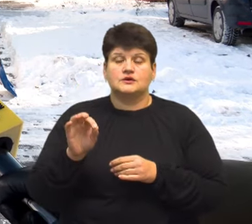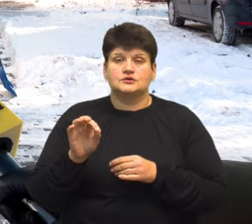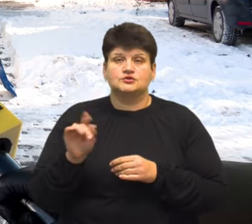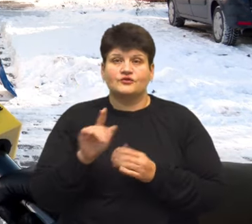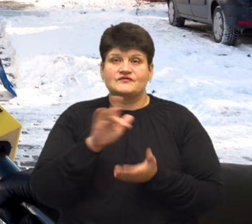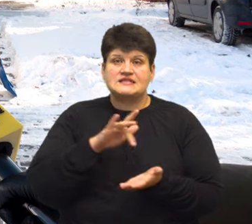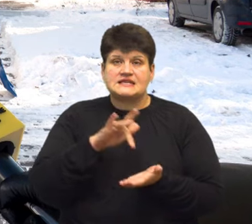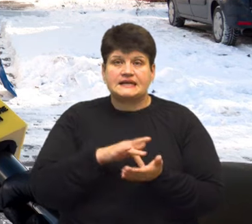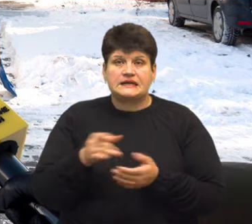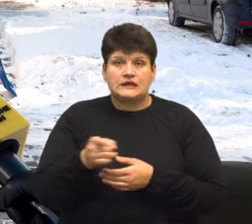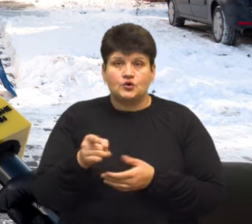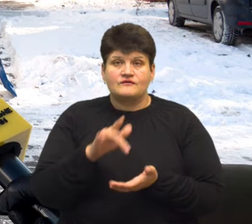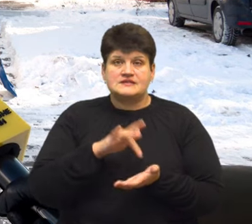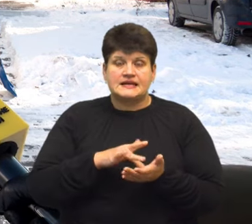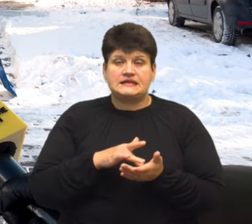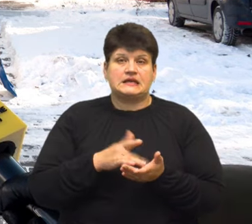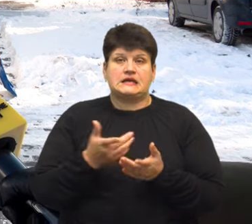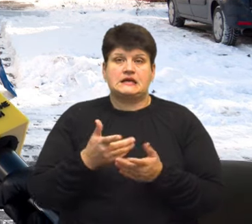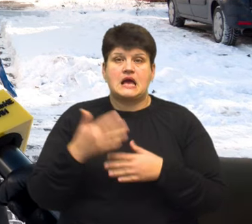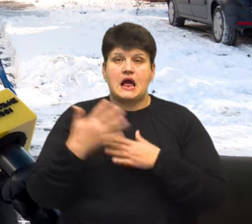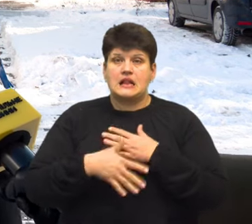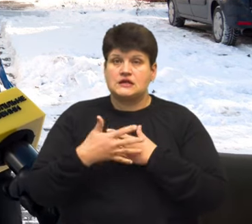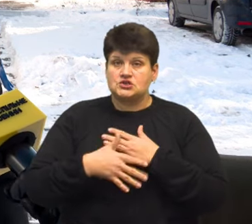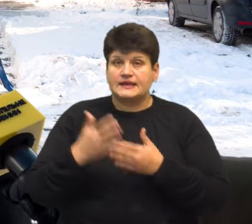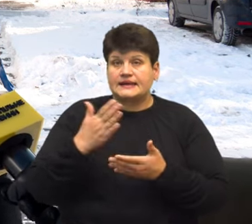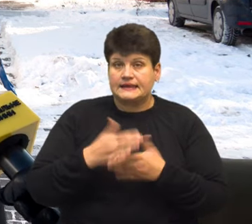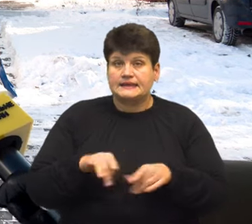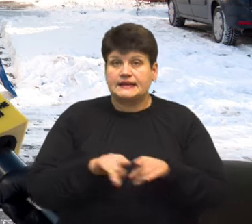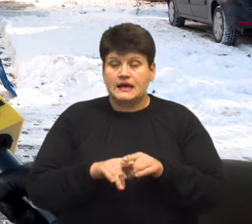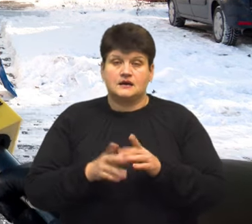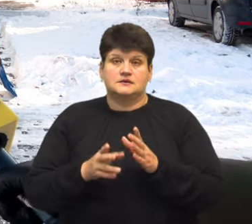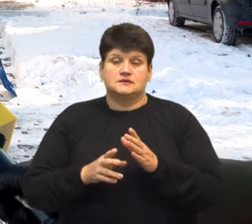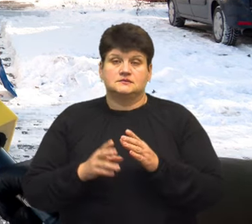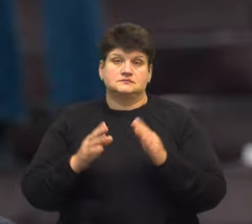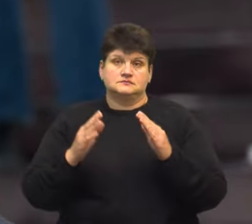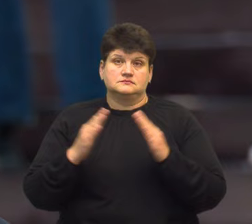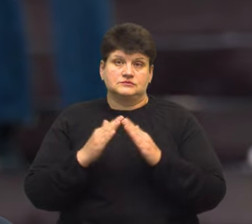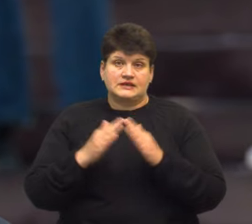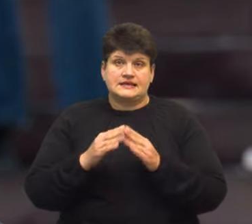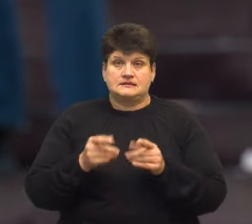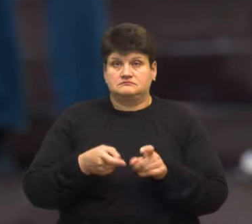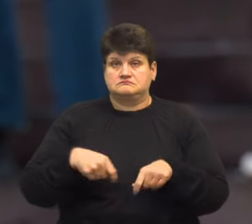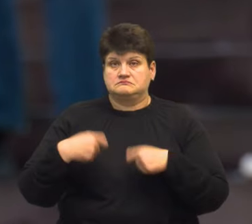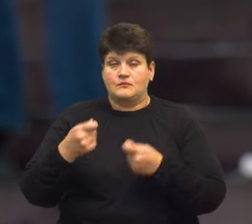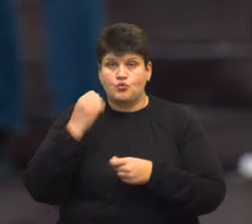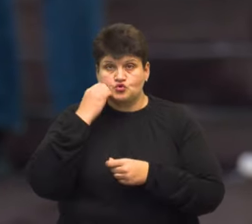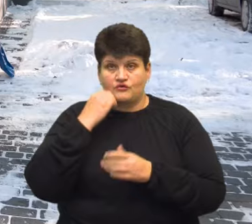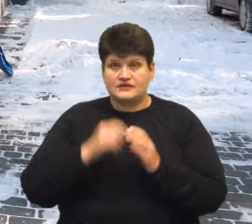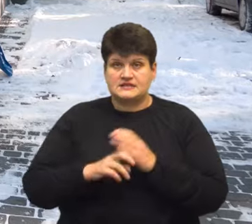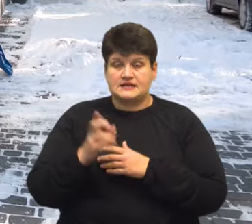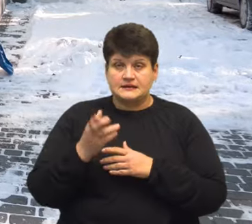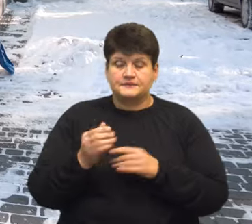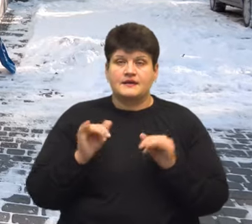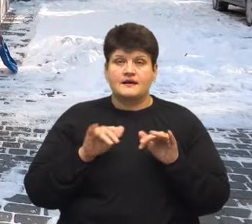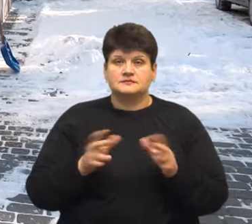центрі Тернополя, в центрі Галичини, фактично, є така культова споруда, яка належить Московській церкві. За словами Володимира Моричка, на акцію